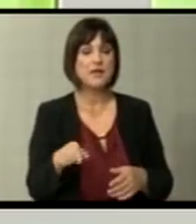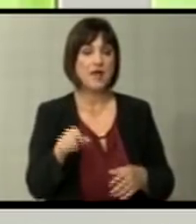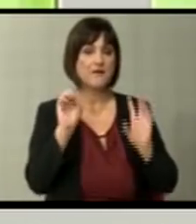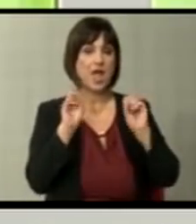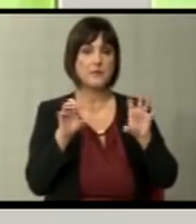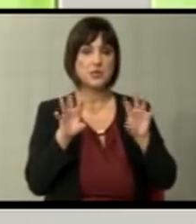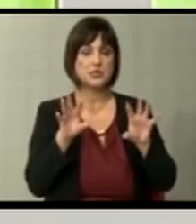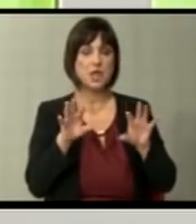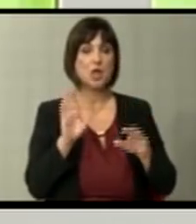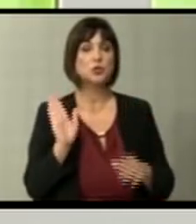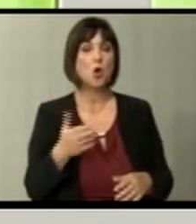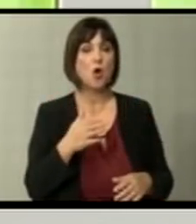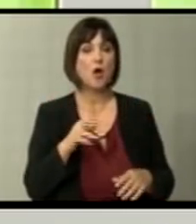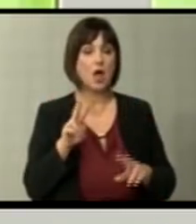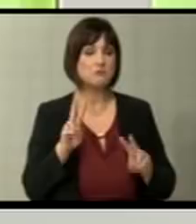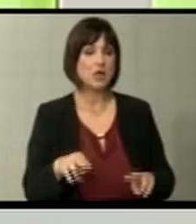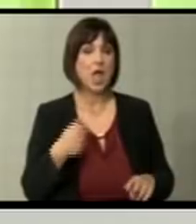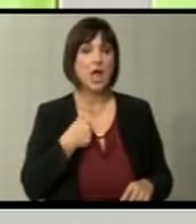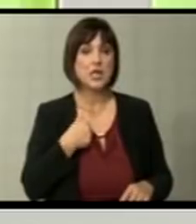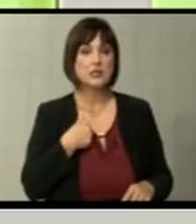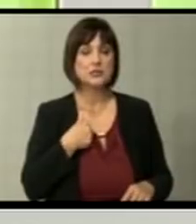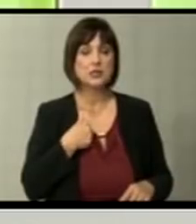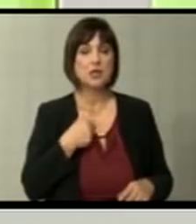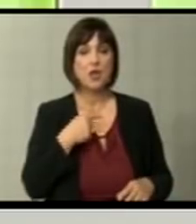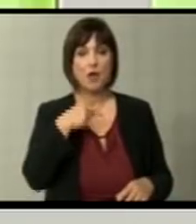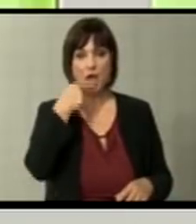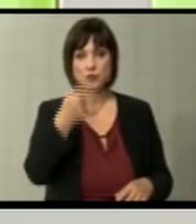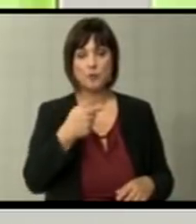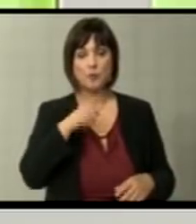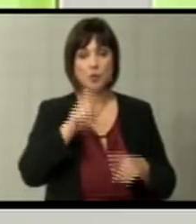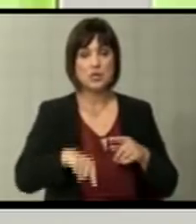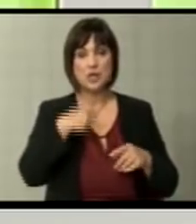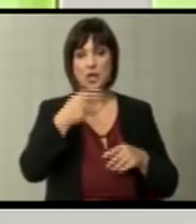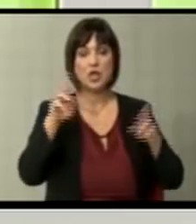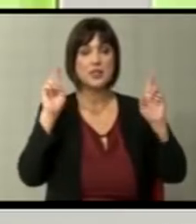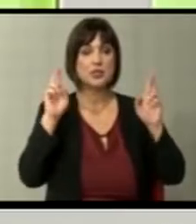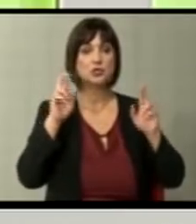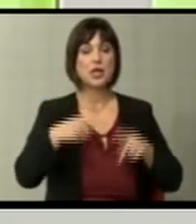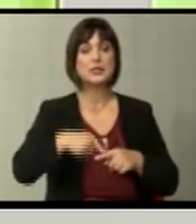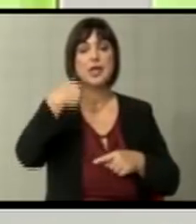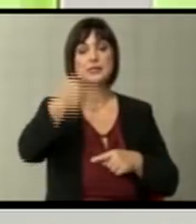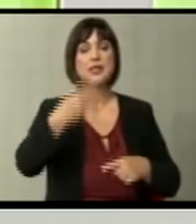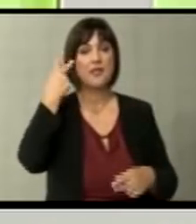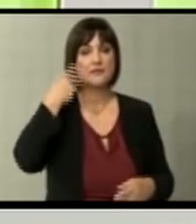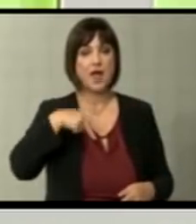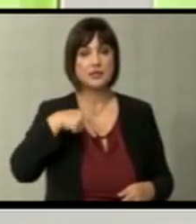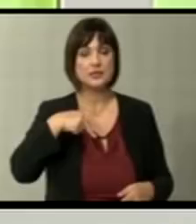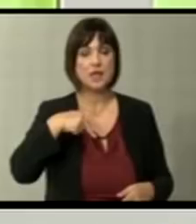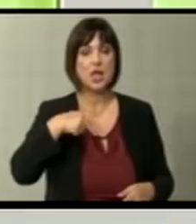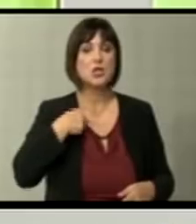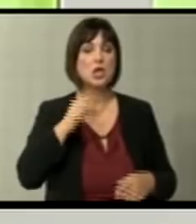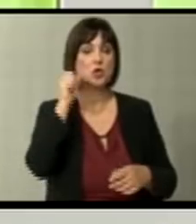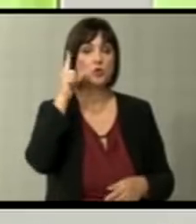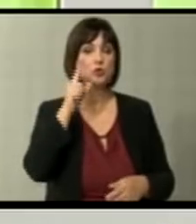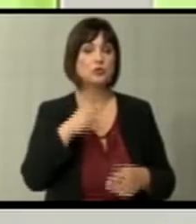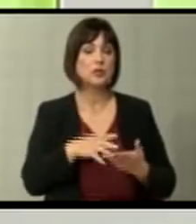емисија меѓутоа реално и јас ги полагам последните надежи на следните два дена и дека ке се